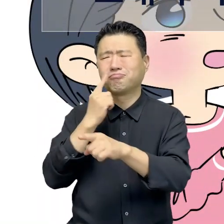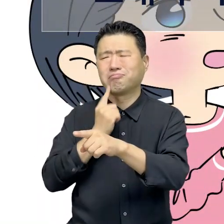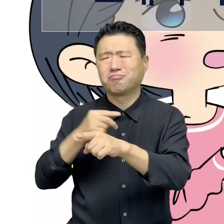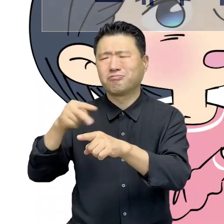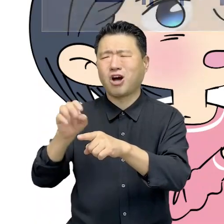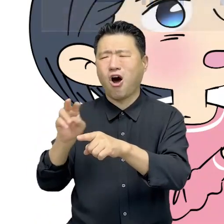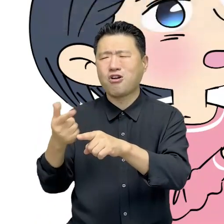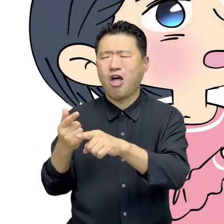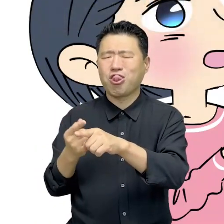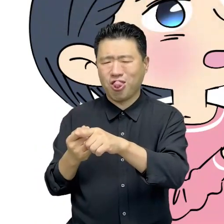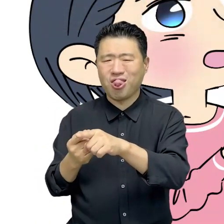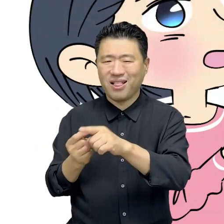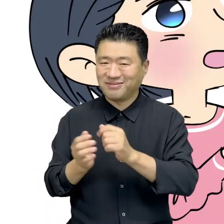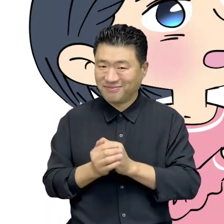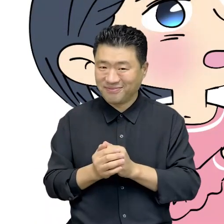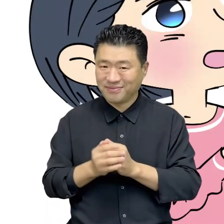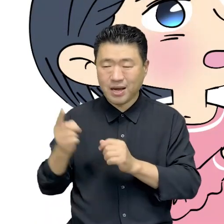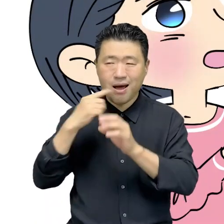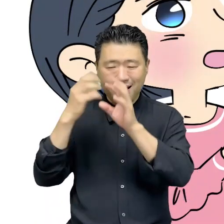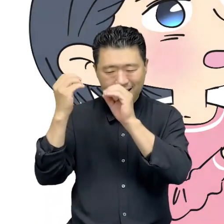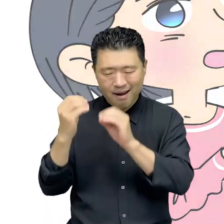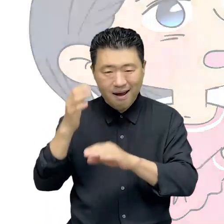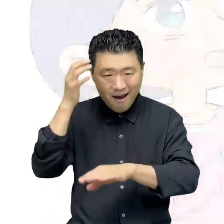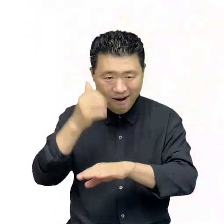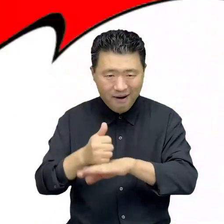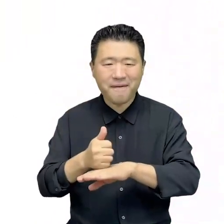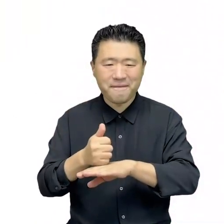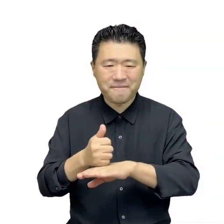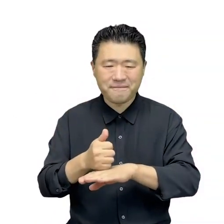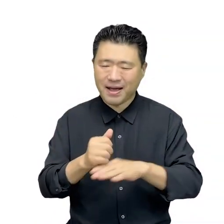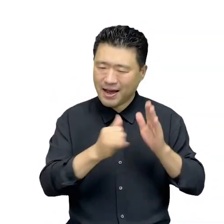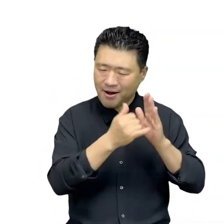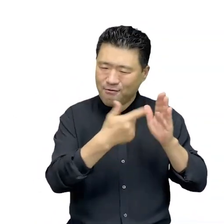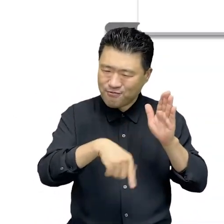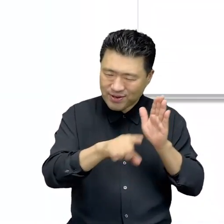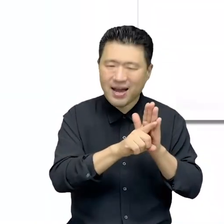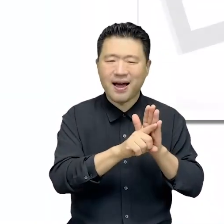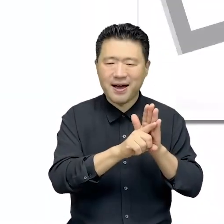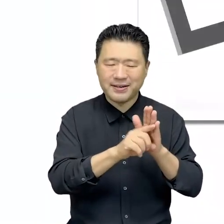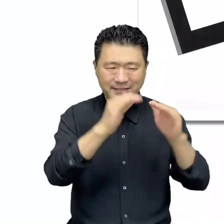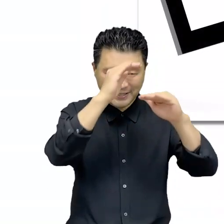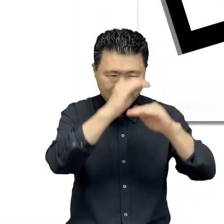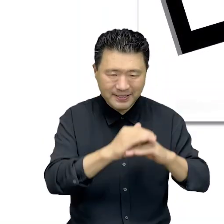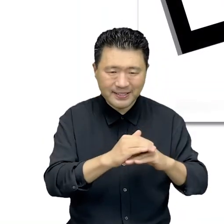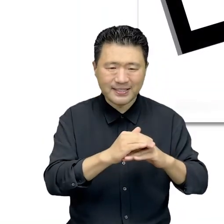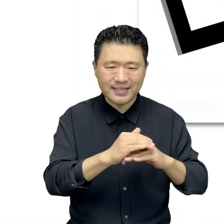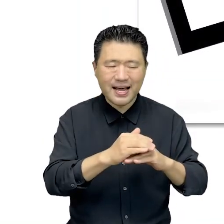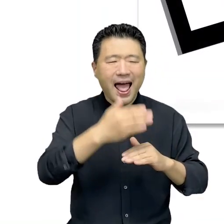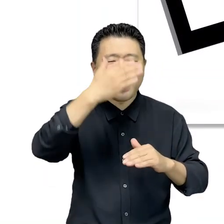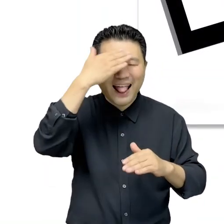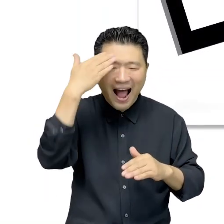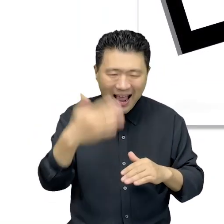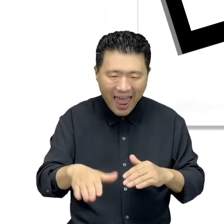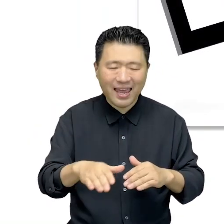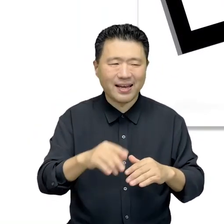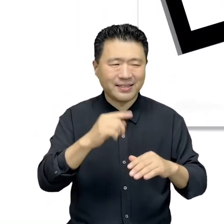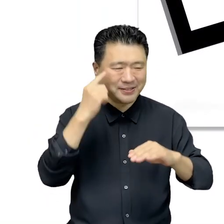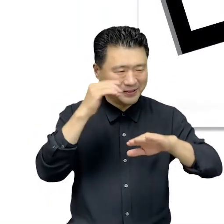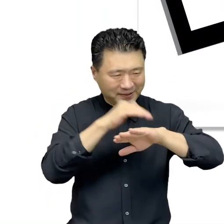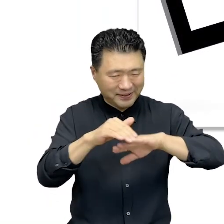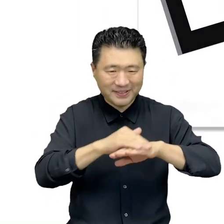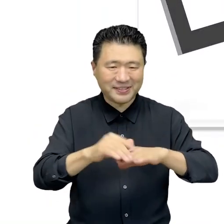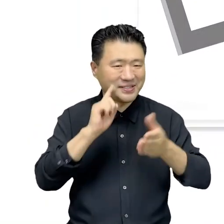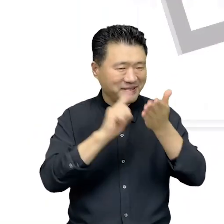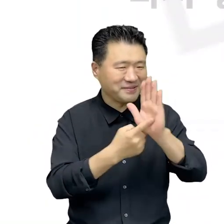부러워한다. 서연이와의 대화 끝에 지민이는 가족을 위한 다행 프로젝트를 실시하기로